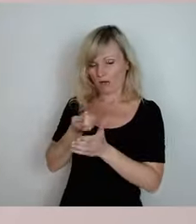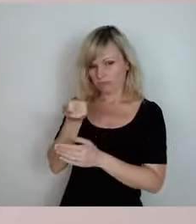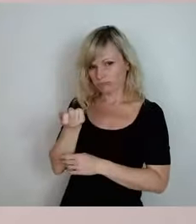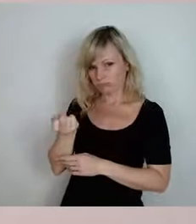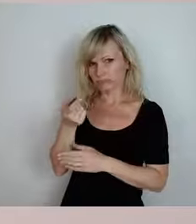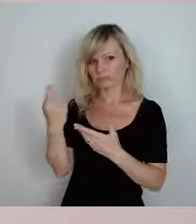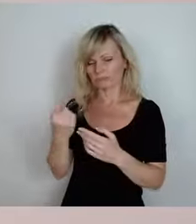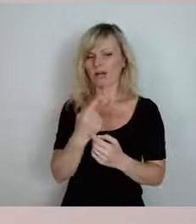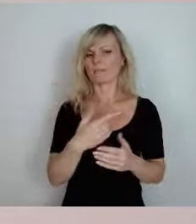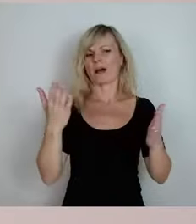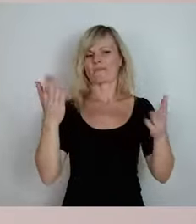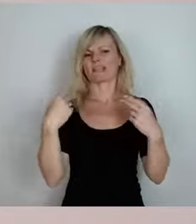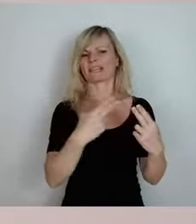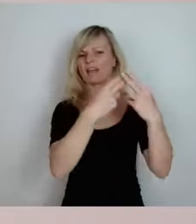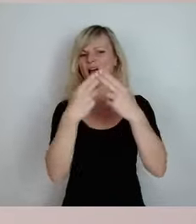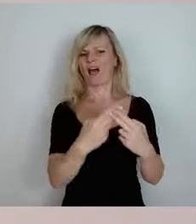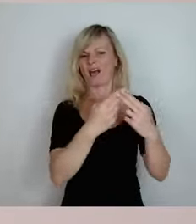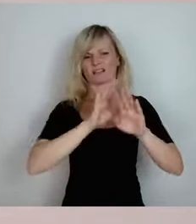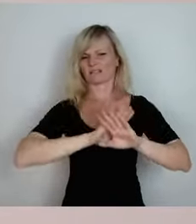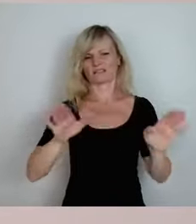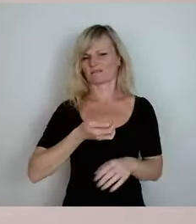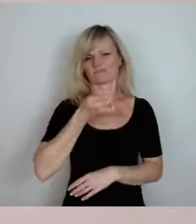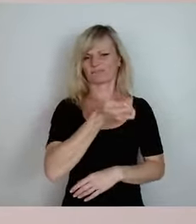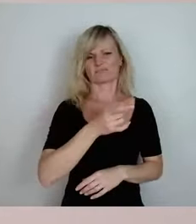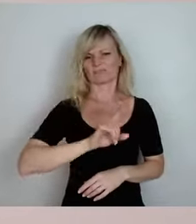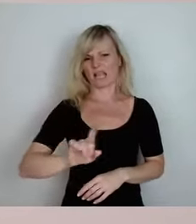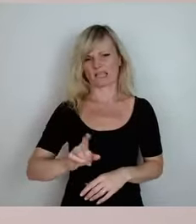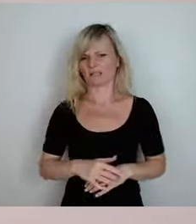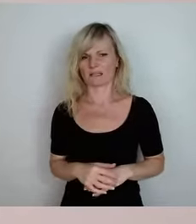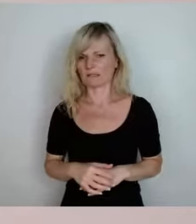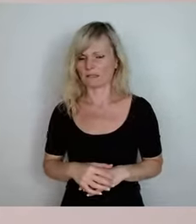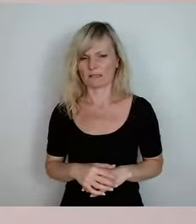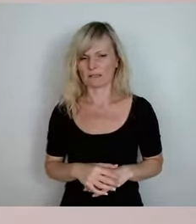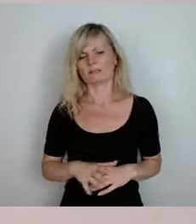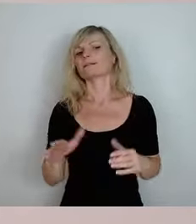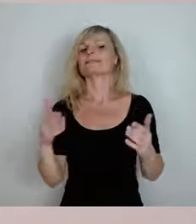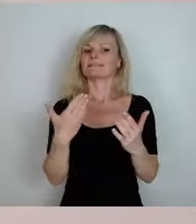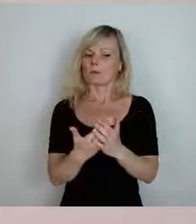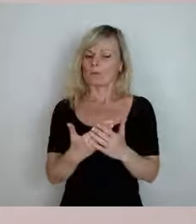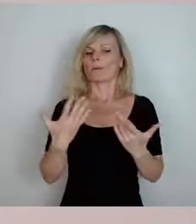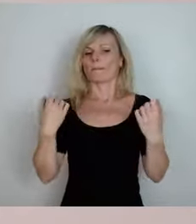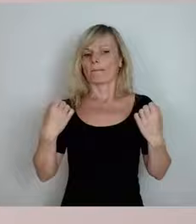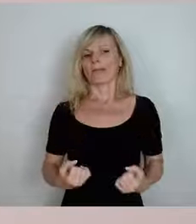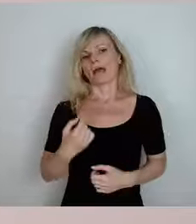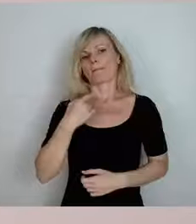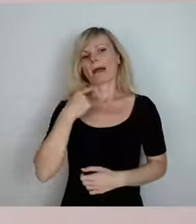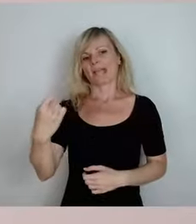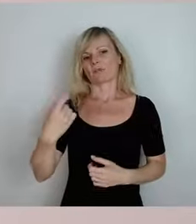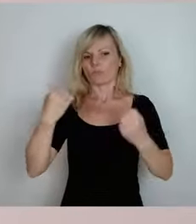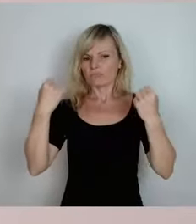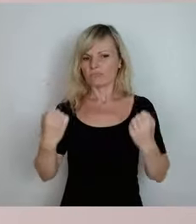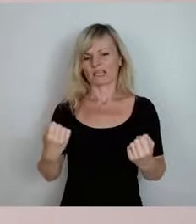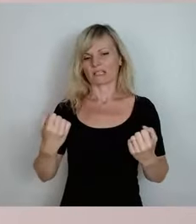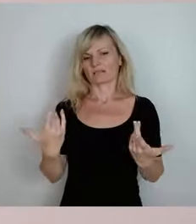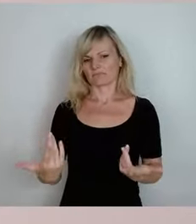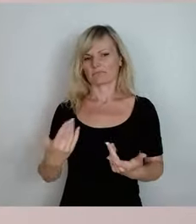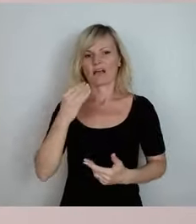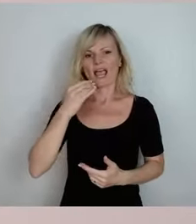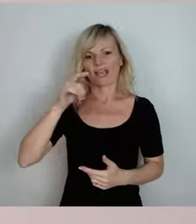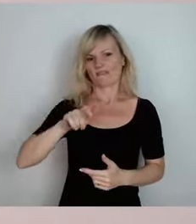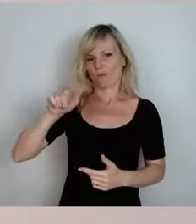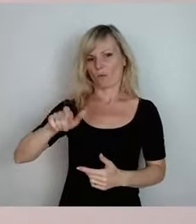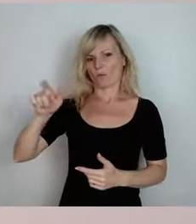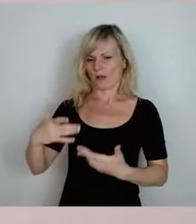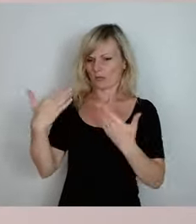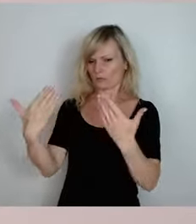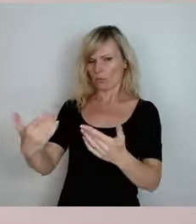an der Stelle ist die mehrheitliche Meinung, glaube ich, ganz fest der Einwohner gegen